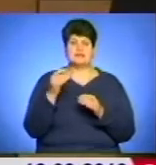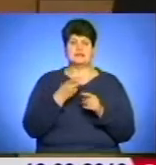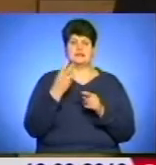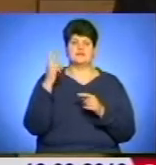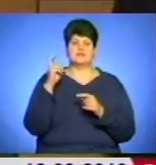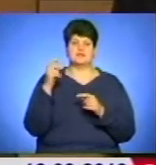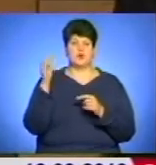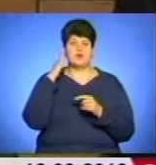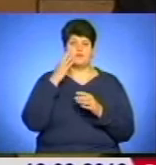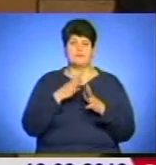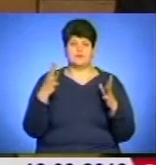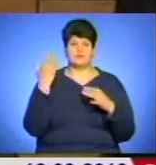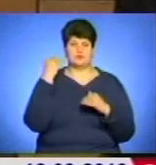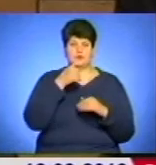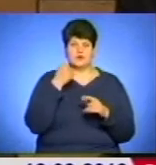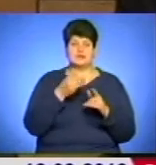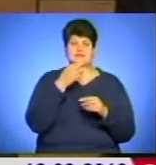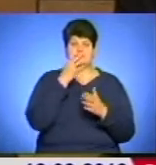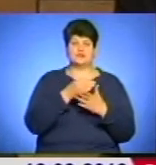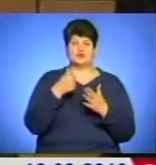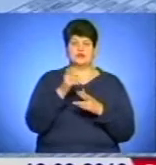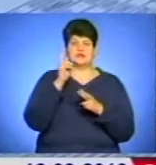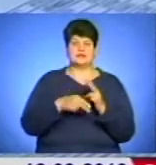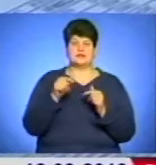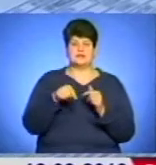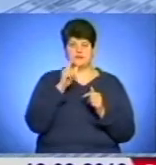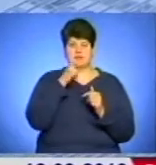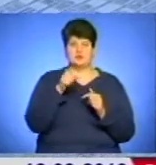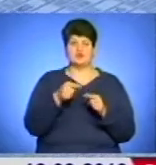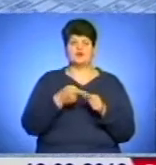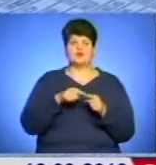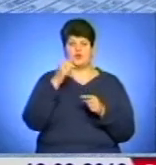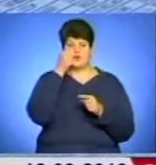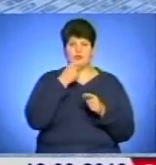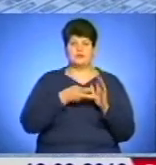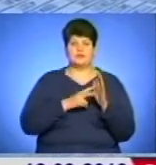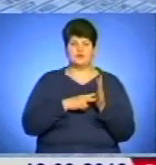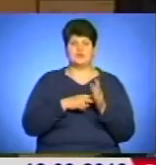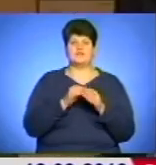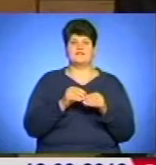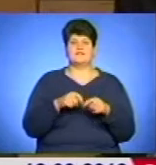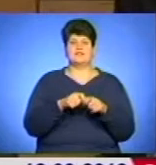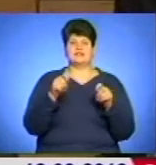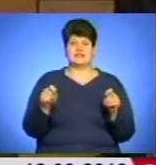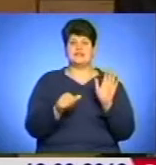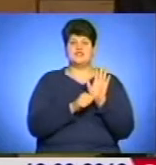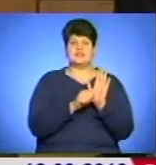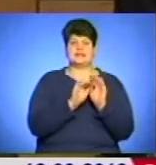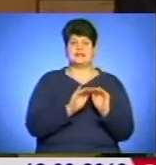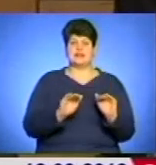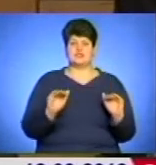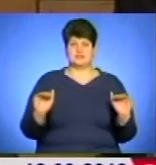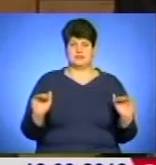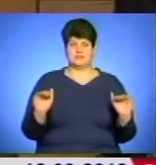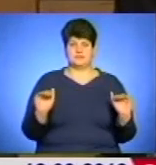Іван Демчишин наголосив, що до кінця першого кварталу цього року в районі планують відкрити 6 дитсадків. До кінця кварталу, на